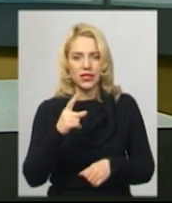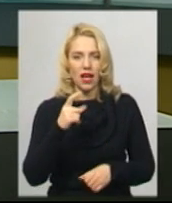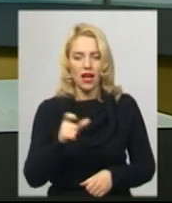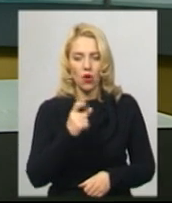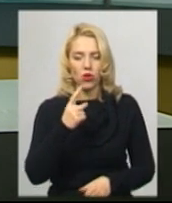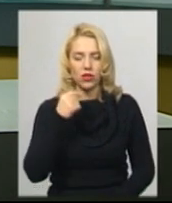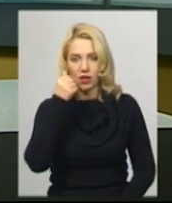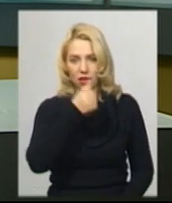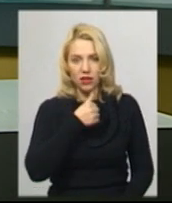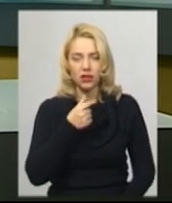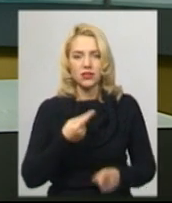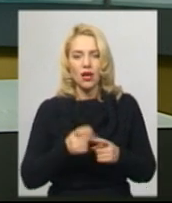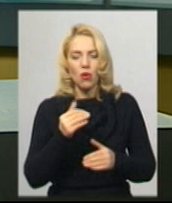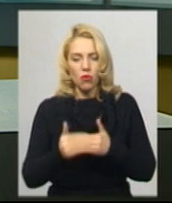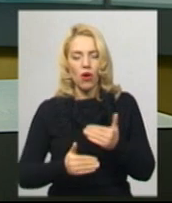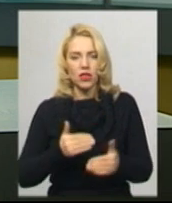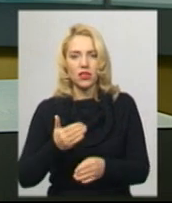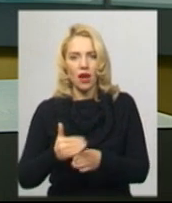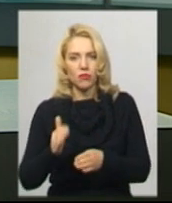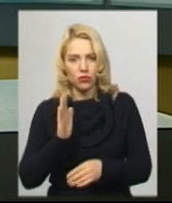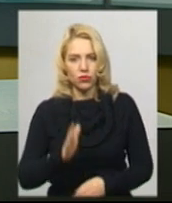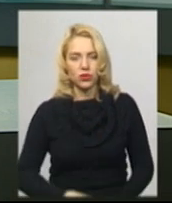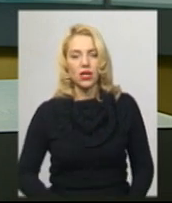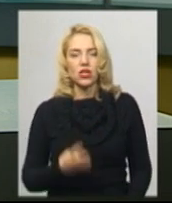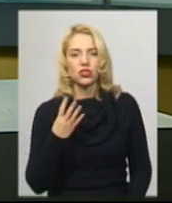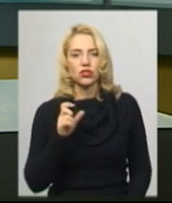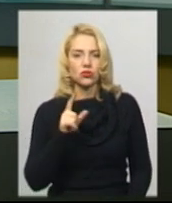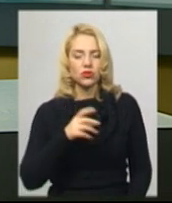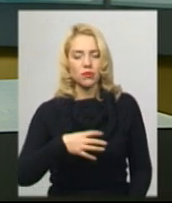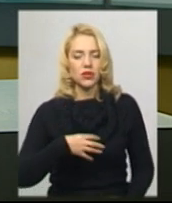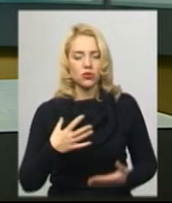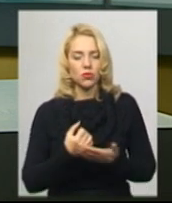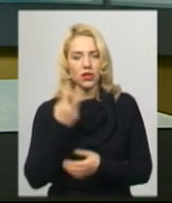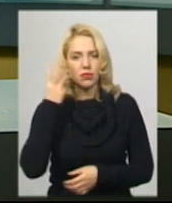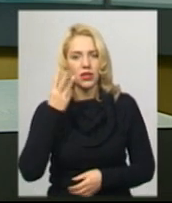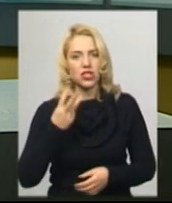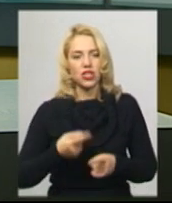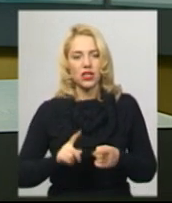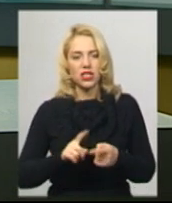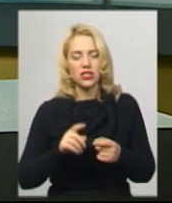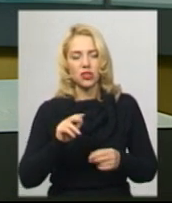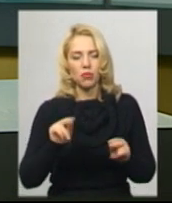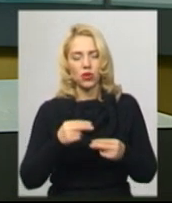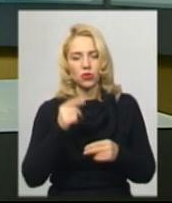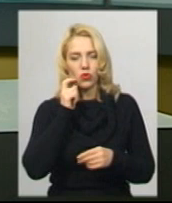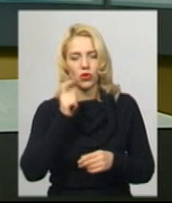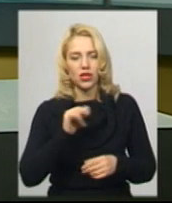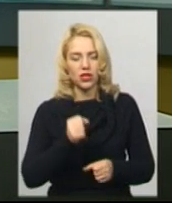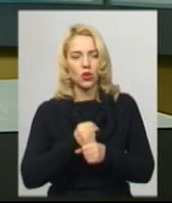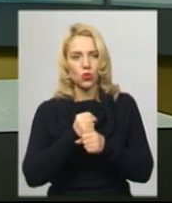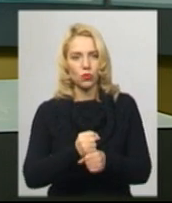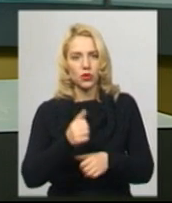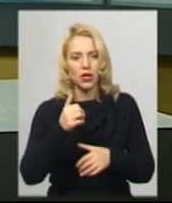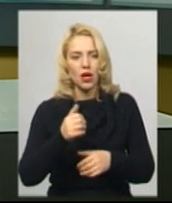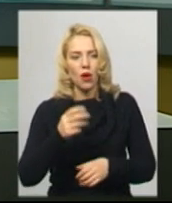поетапно. Чотири золоті медалі здобули хмельничани на Чемпіонаті України серед юніорів та Кубку Поділля серед дорослих з